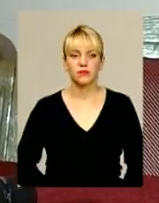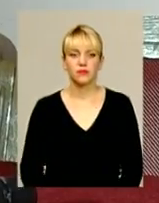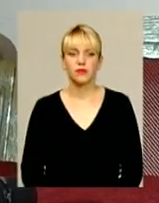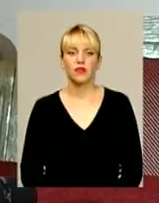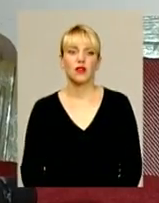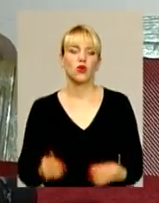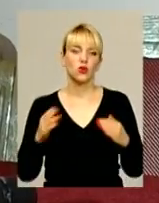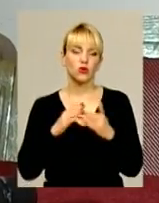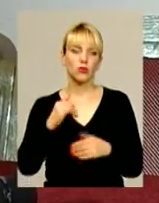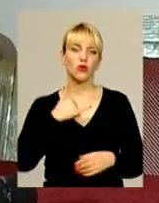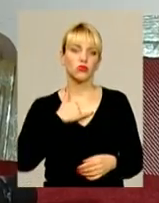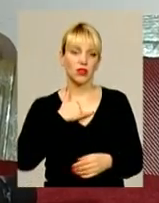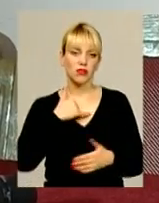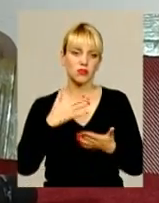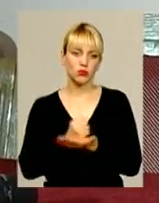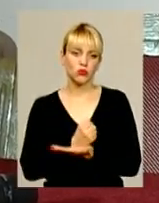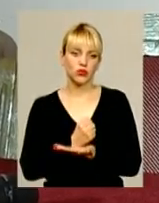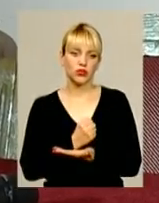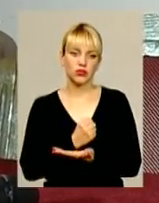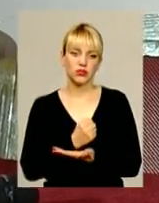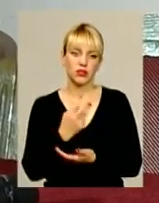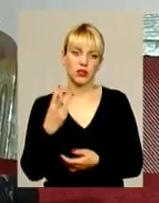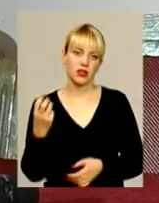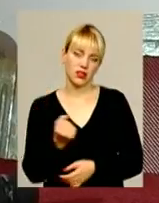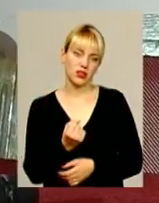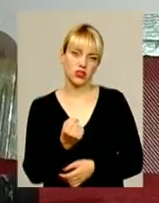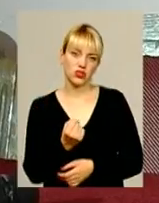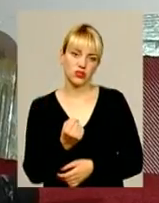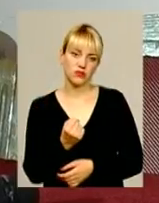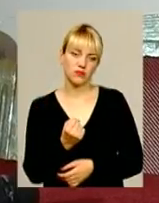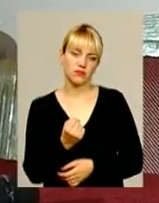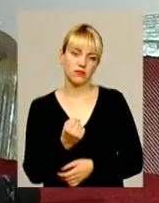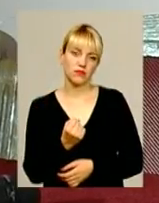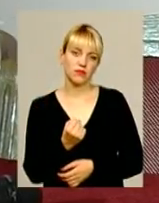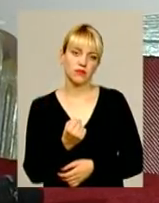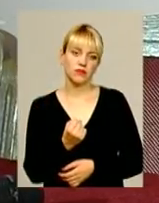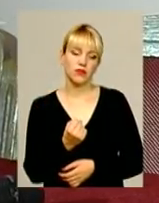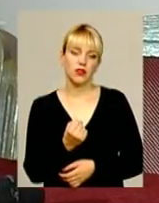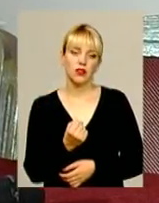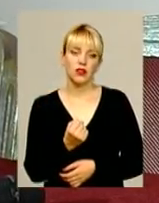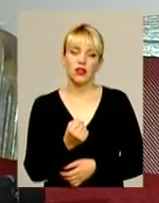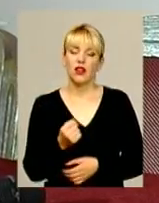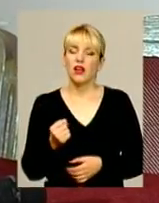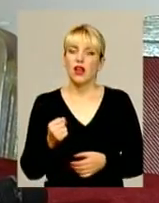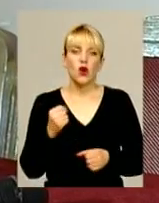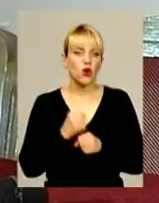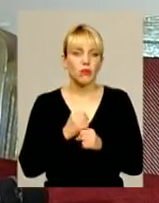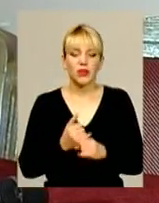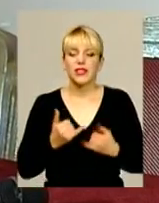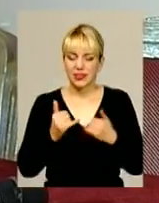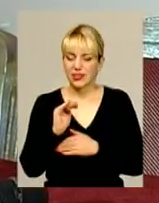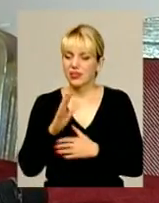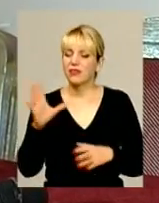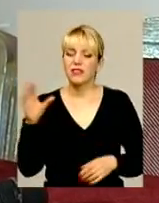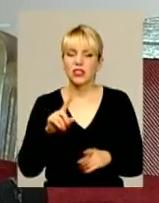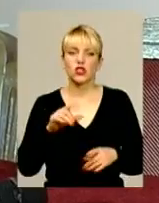Дому в нас вийшло три тижні. Ну, звісно, робили для дитини все. І